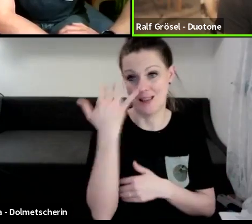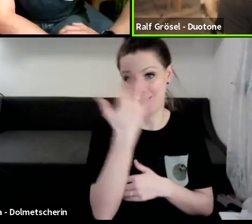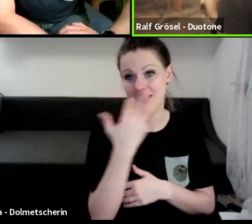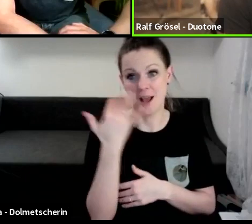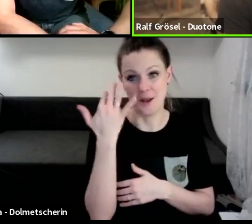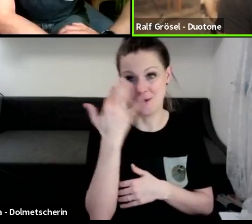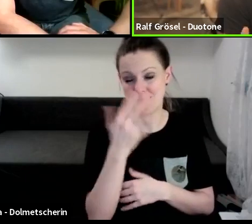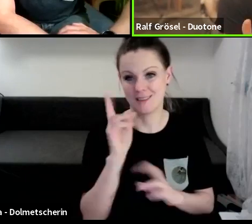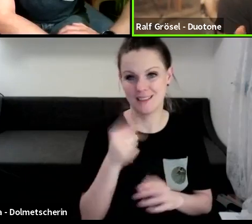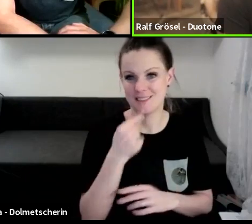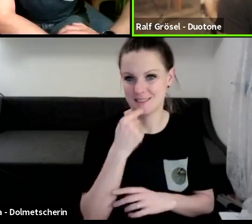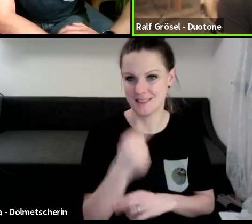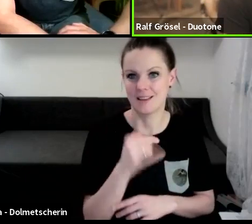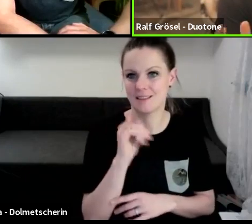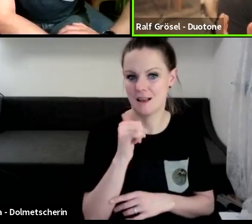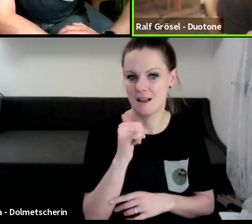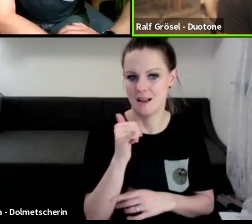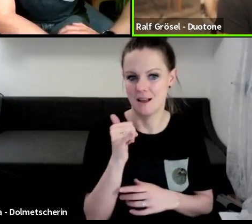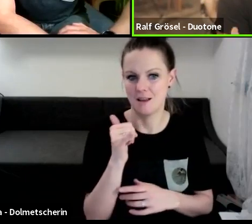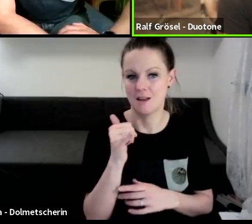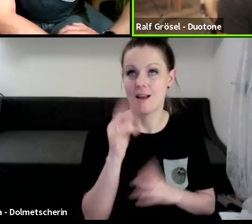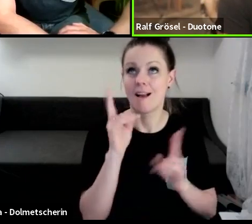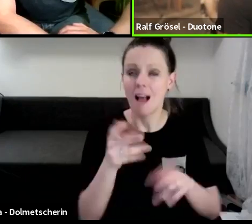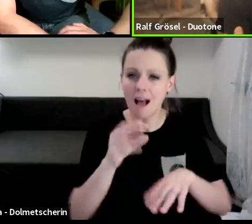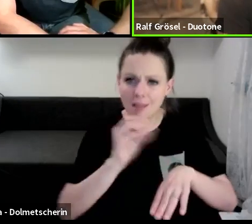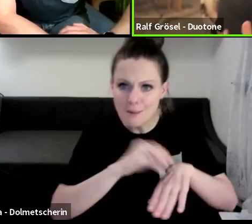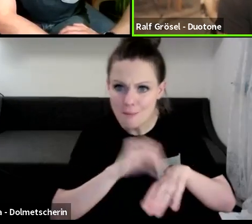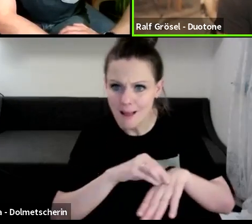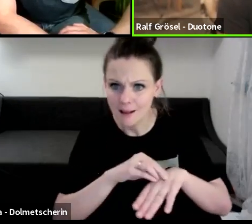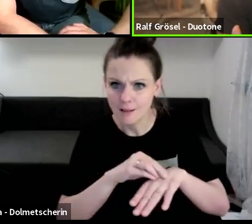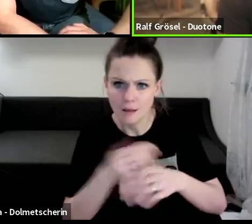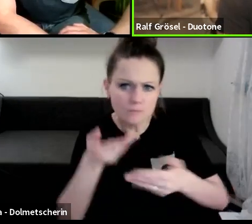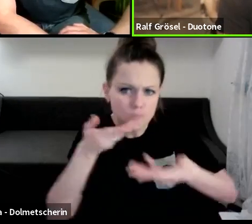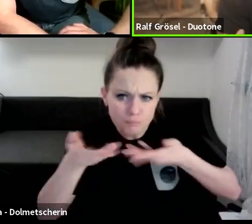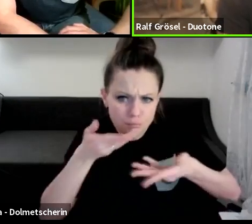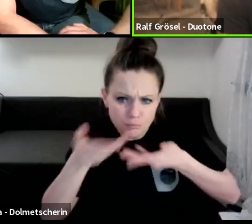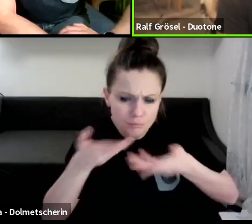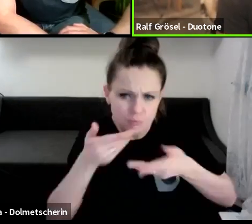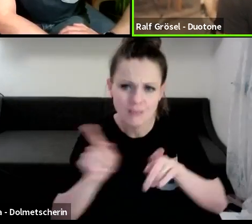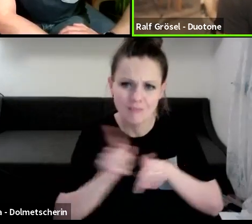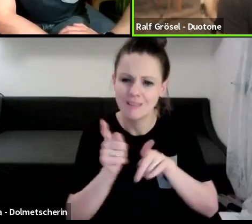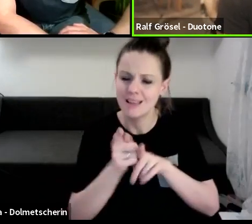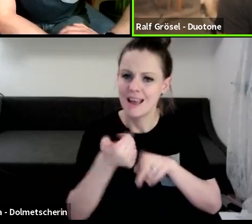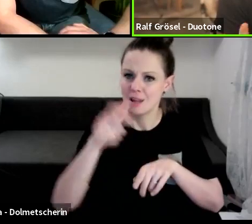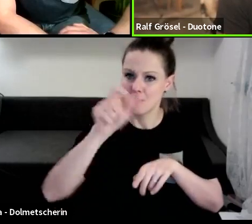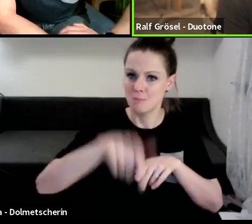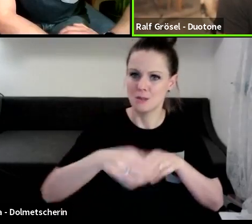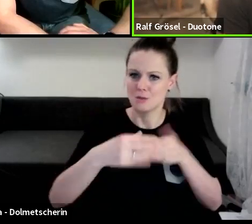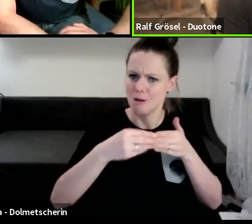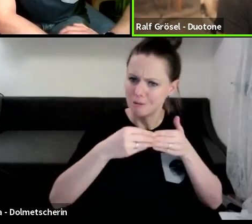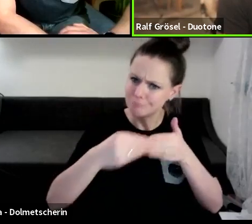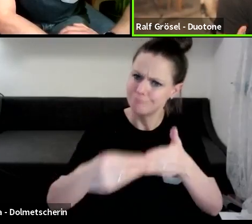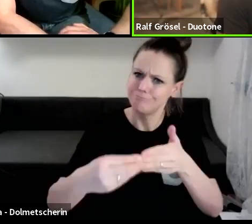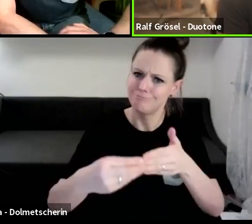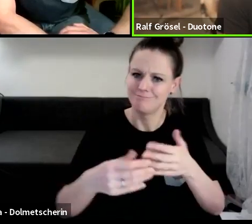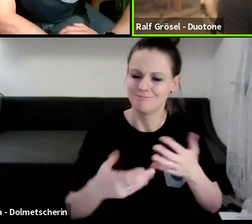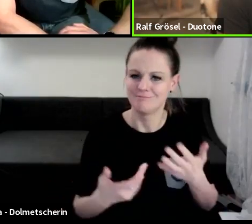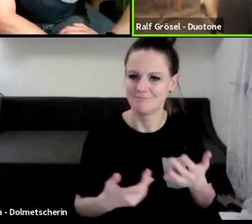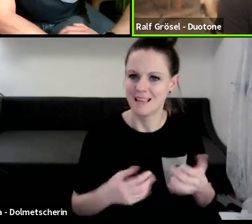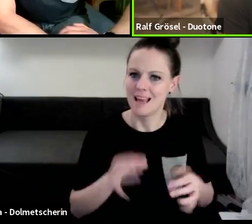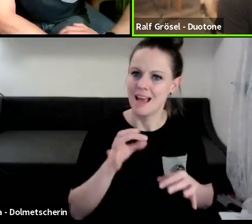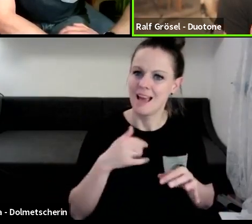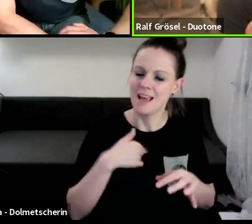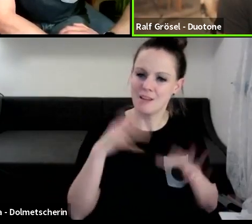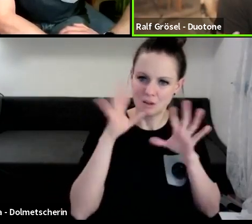zu sagen, okay, ich kann mich an jemanden wenden, ich habe irgendwie jemanden, einen Mentor oder ich versuche, jungen Leuten